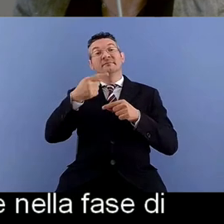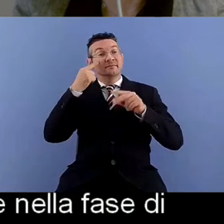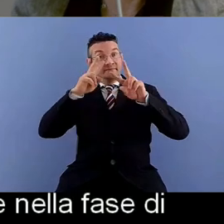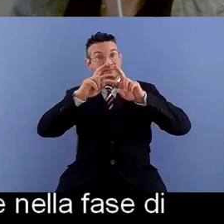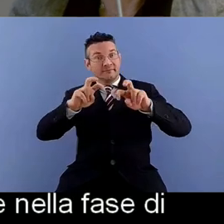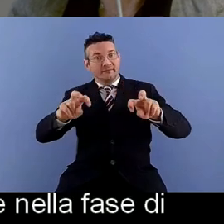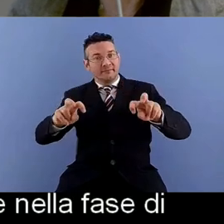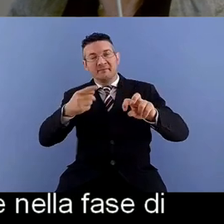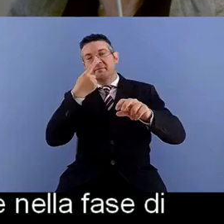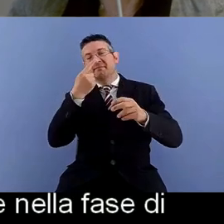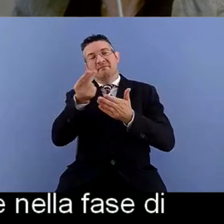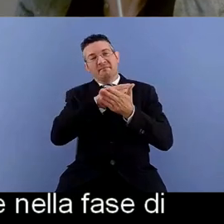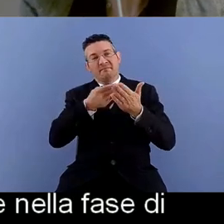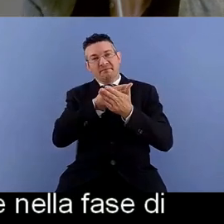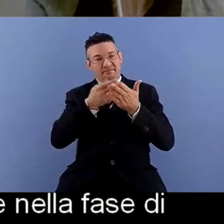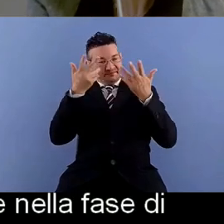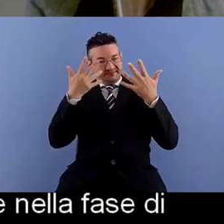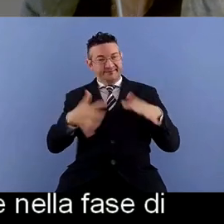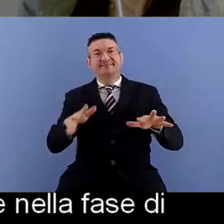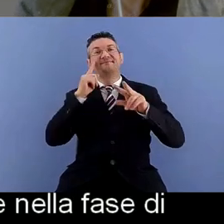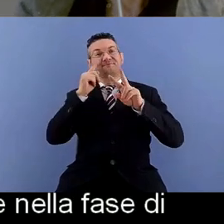progetto concluso